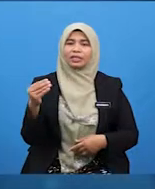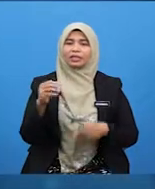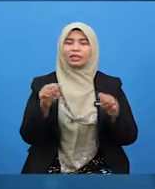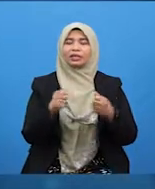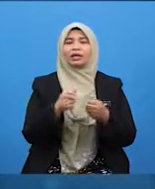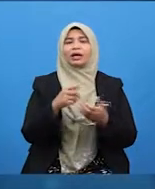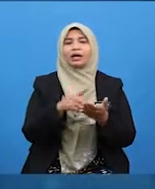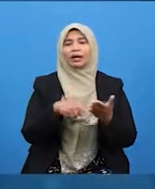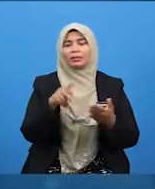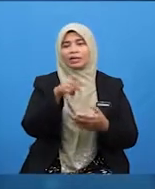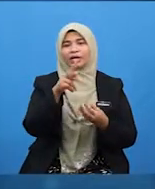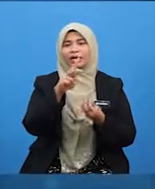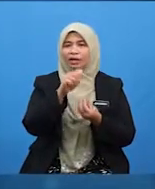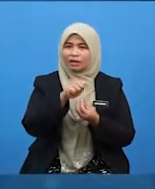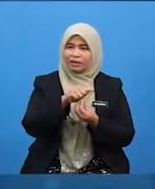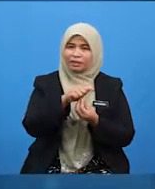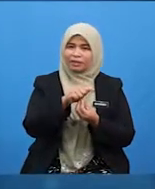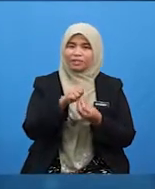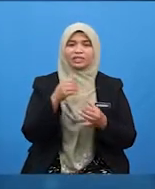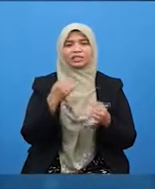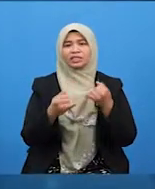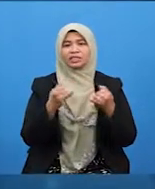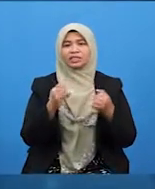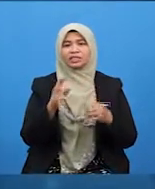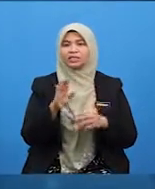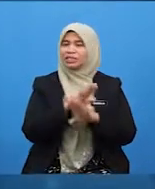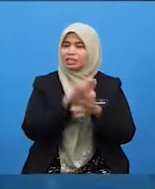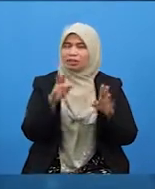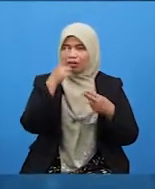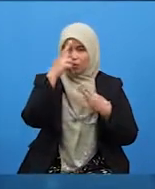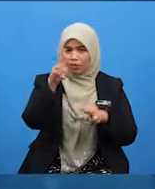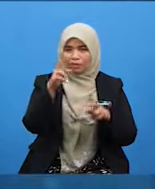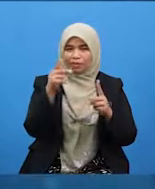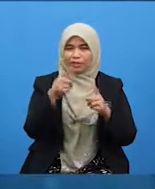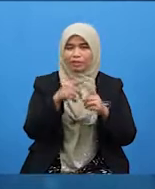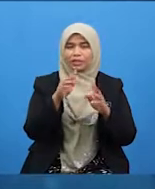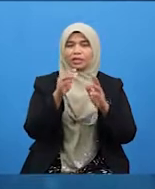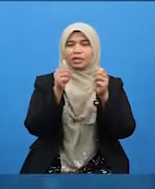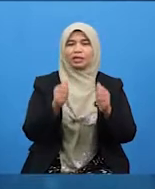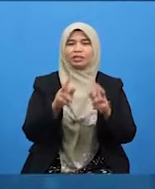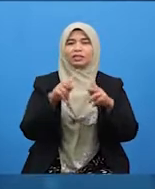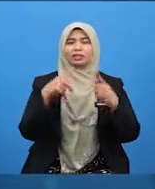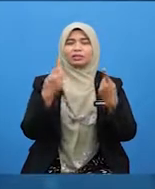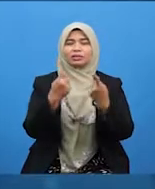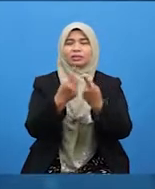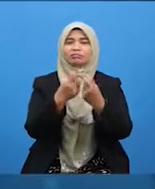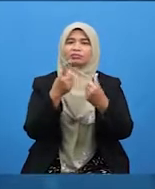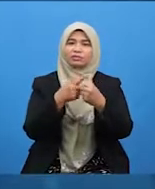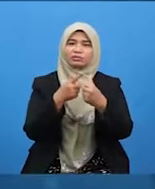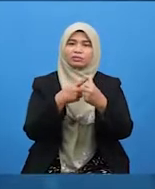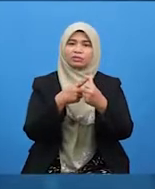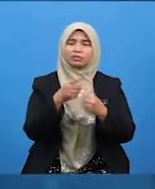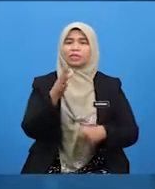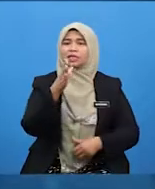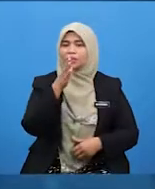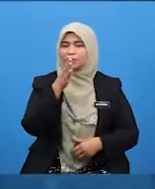apakah akibat jika tidak menghormati ahli keluarga, terutama